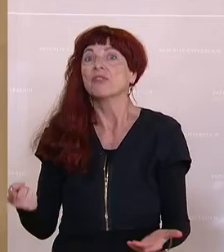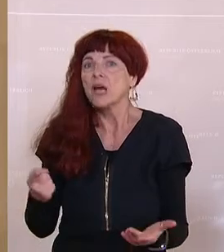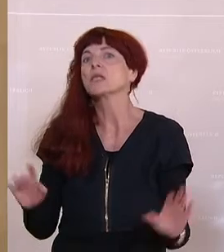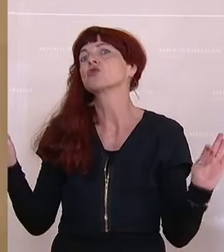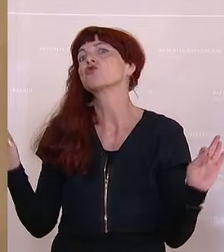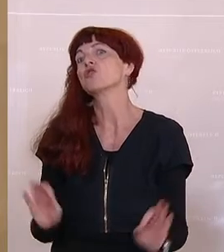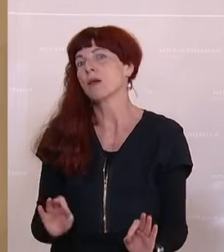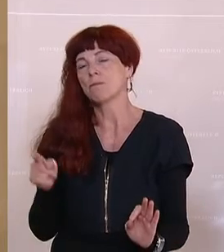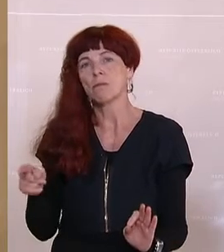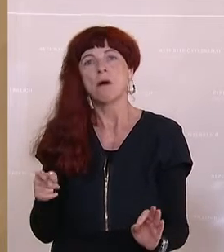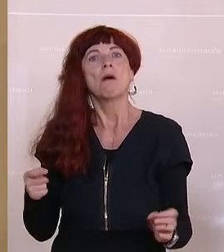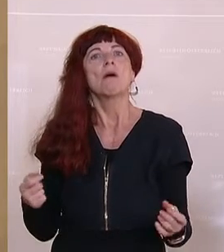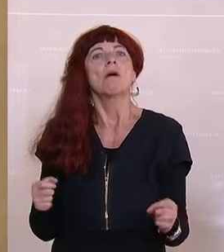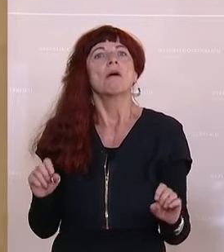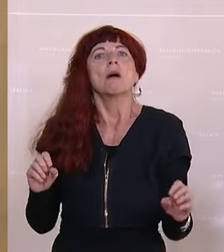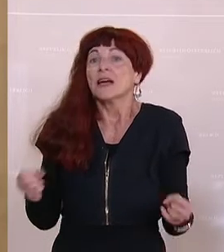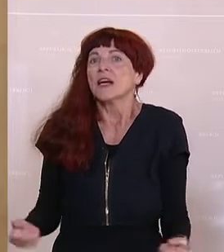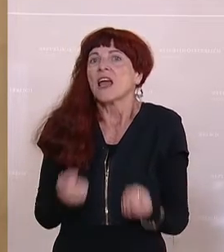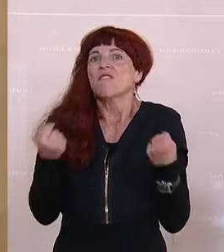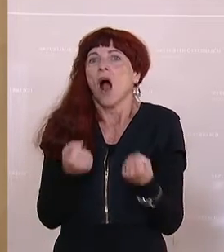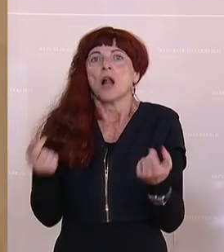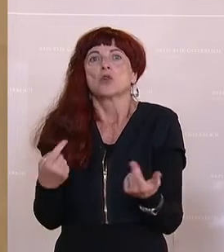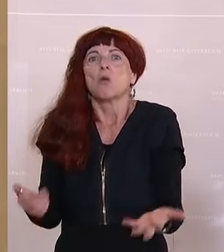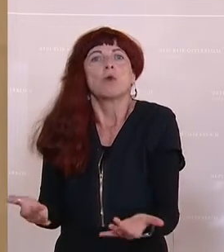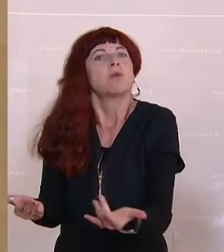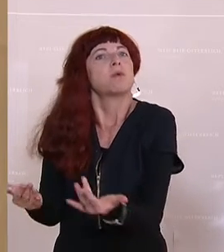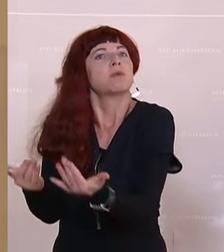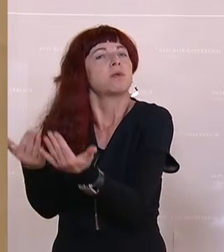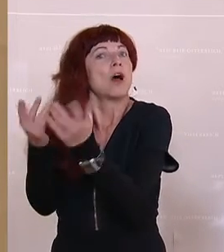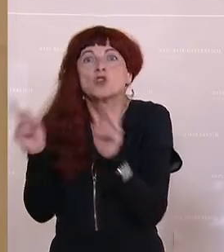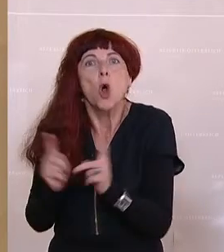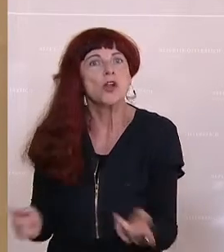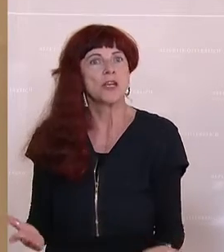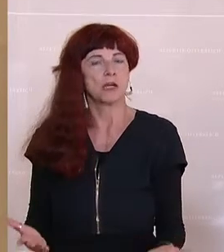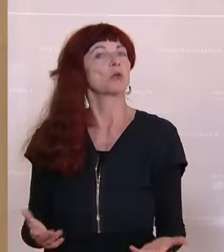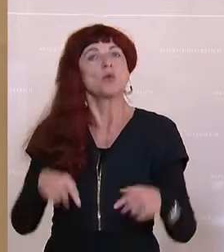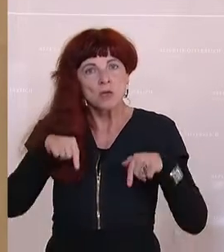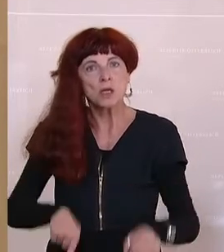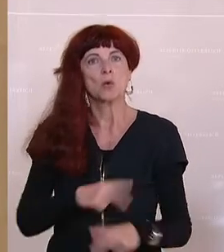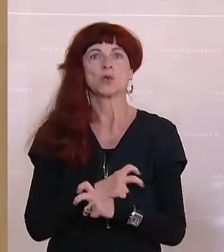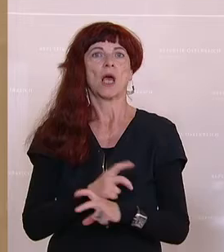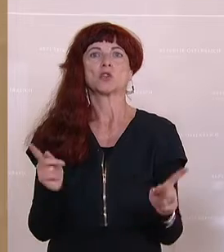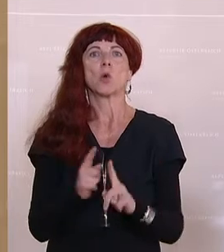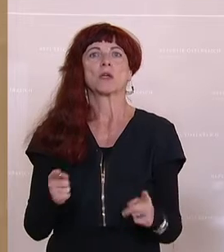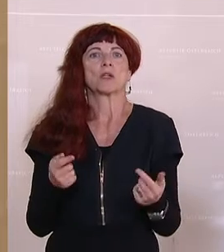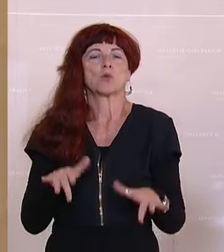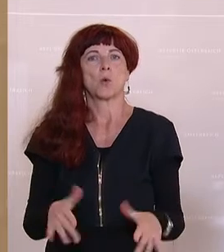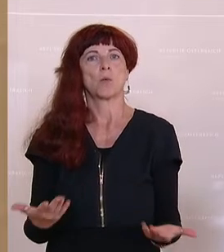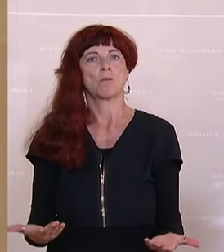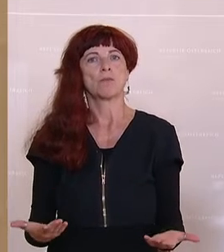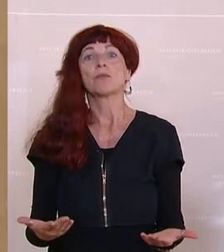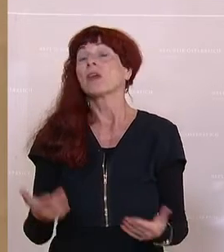Gewalt, die geschürt wird, die es nicht geben soll und darf in Österreich. Meine sehr geehrten Damen und Herren, das ist